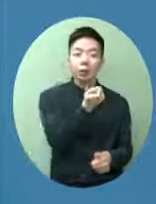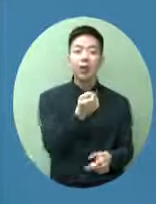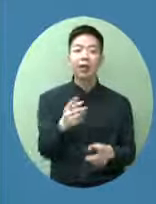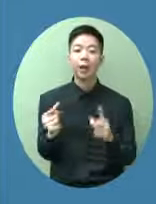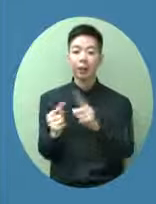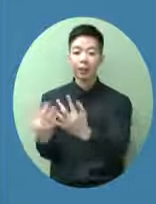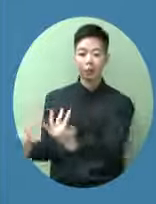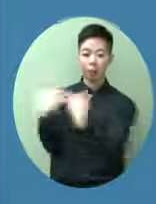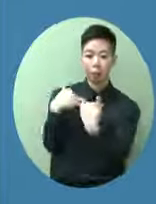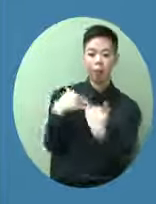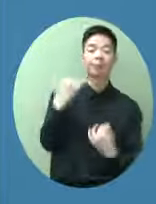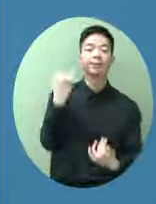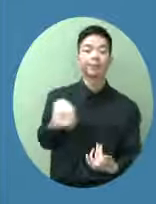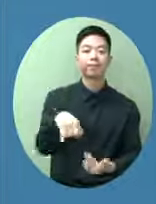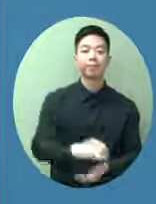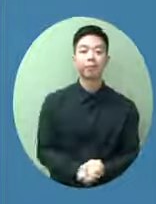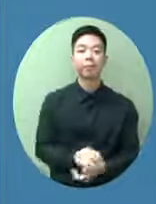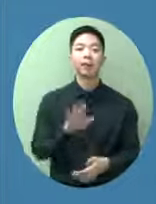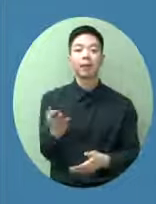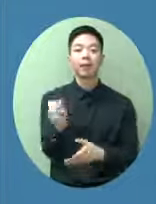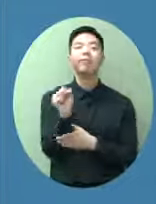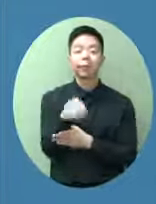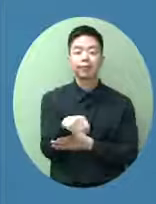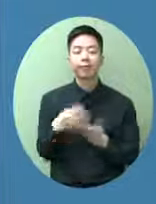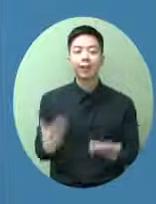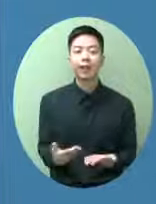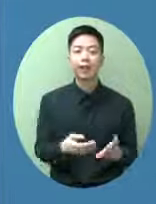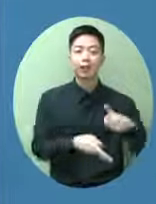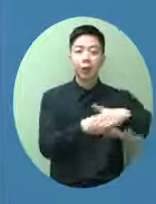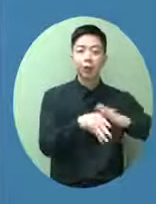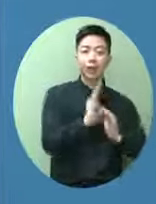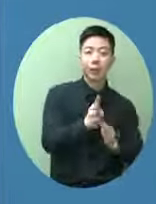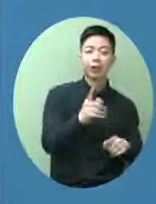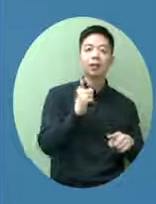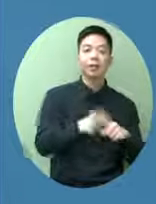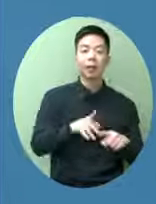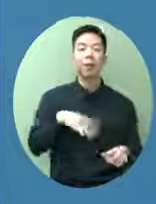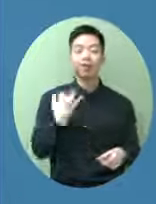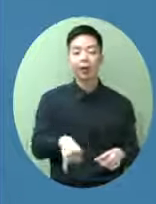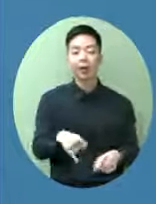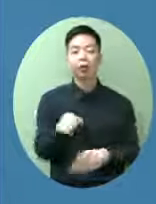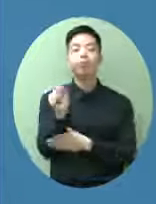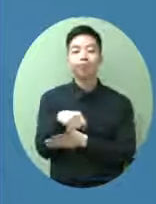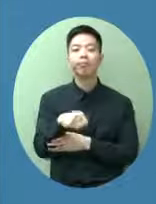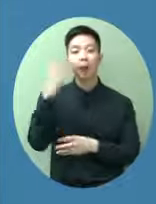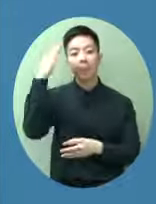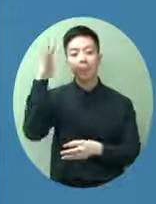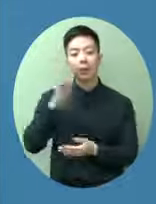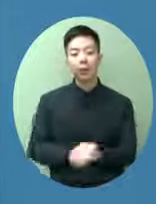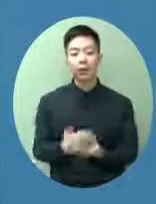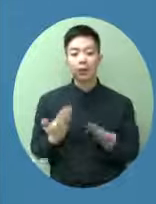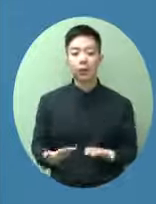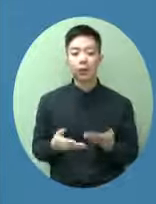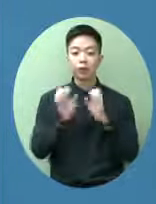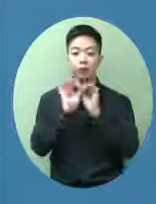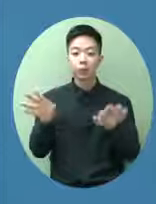但是事實是現在的量是不夠的就是四百個房所以我今天就公佈我們打算是開放竹